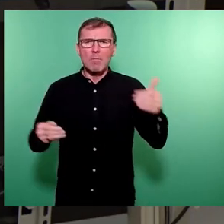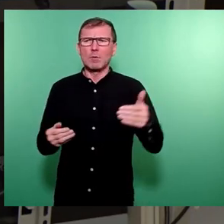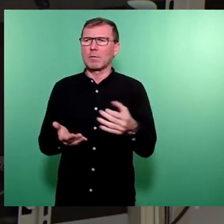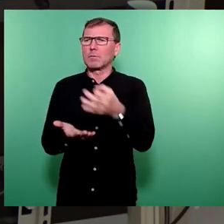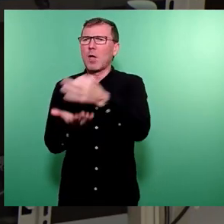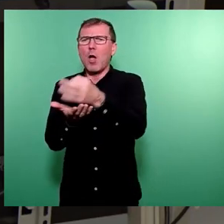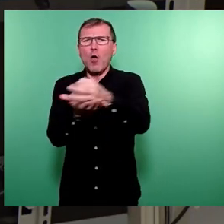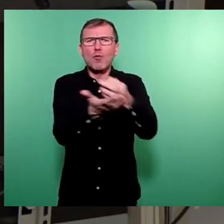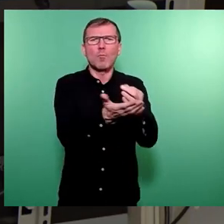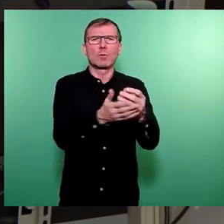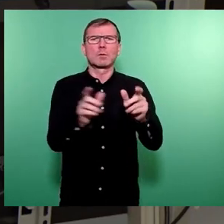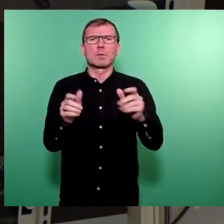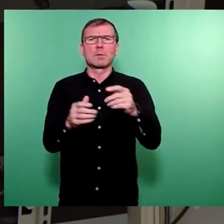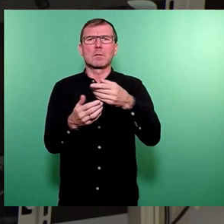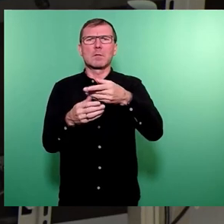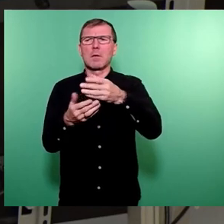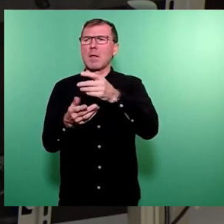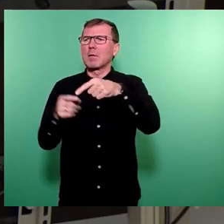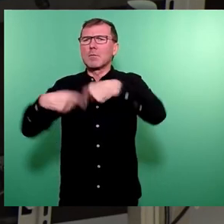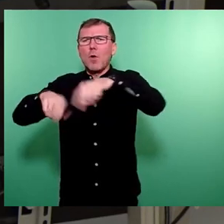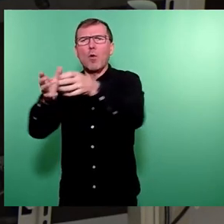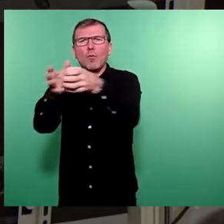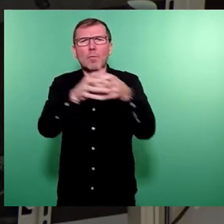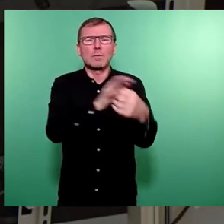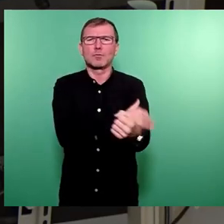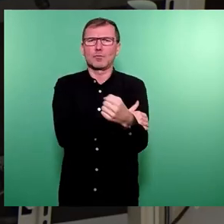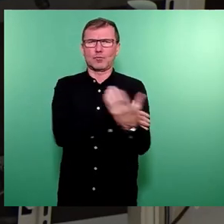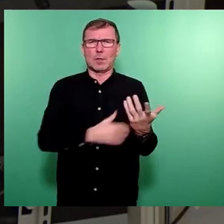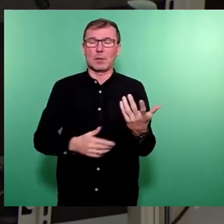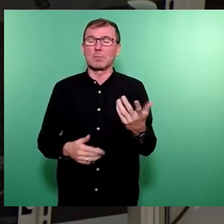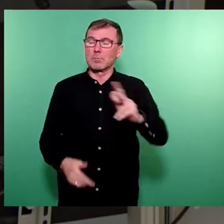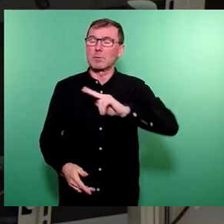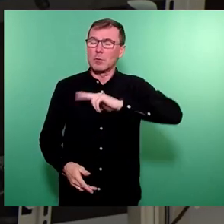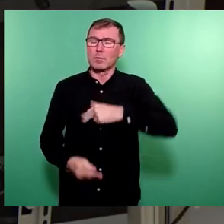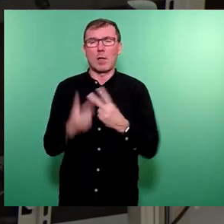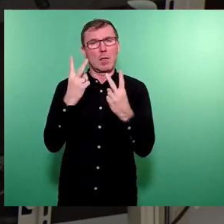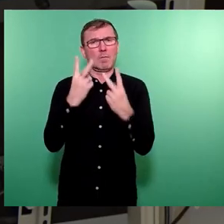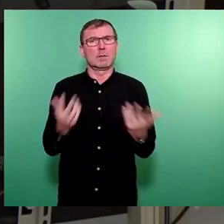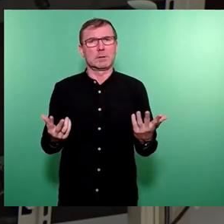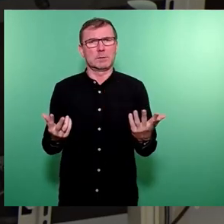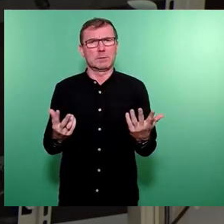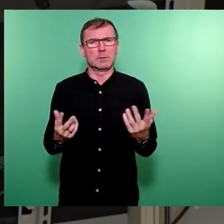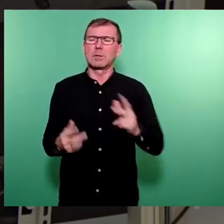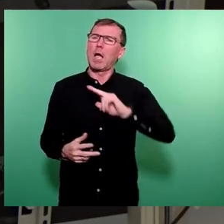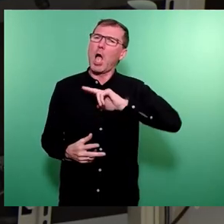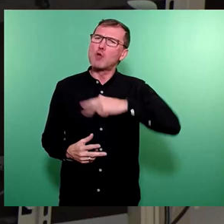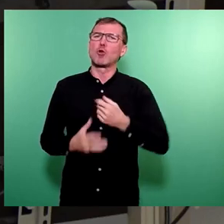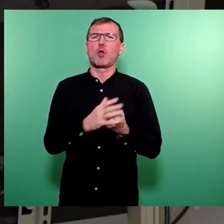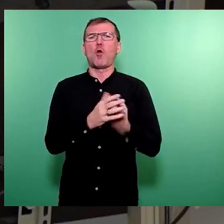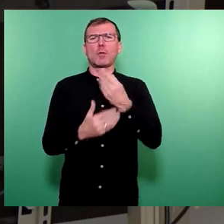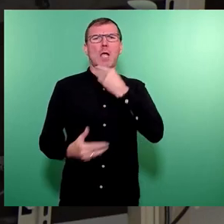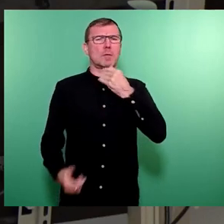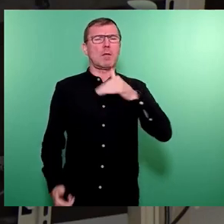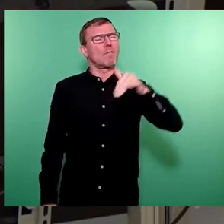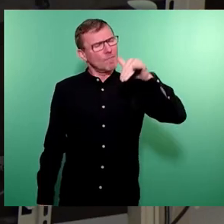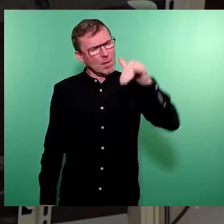stärken. Wir glauben, dass das ein soziales Erfordernis und einen soziokulturellen Bedarf deckend